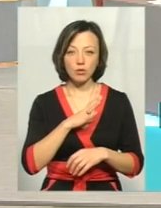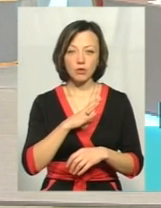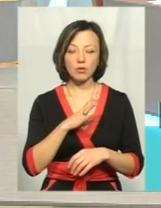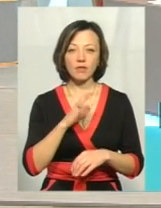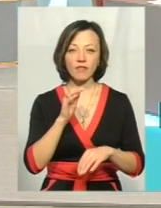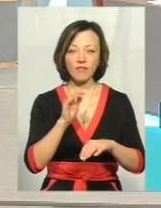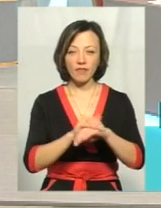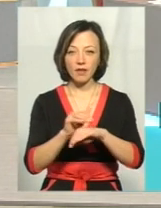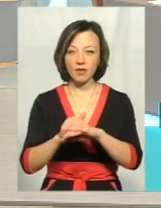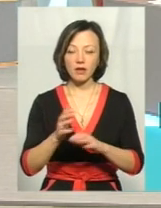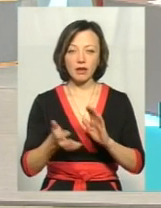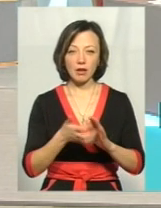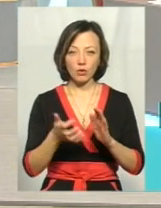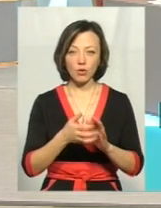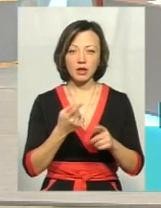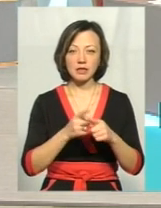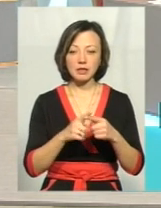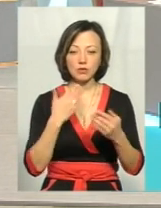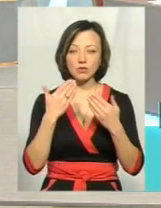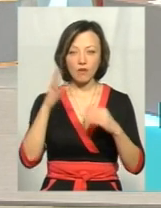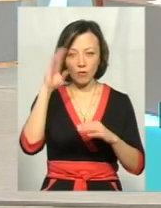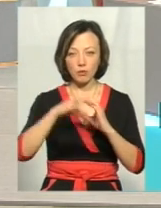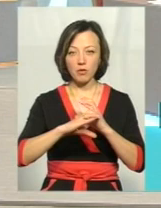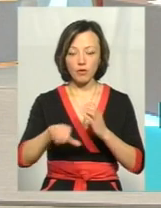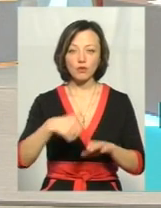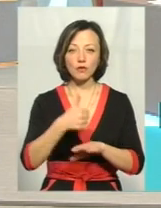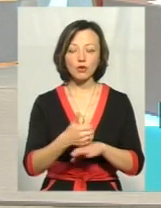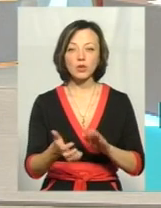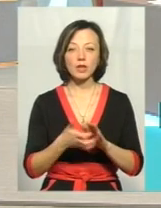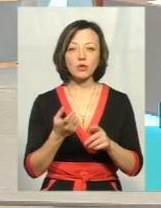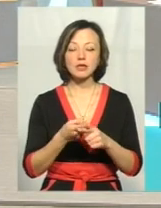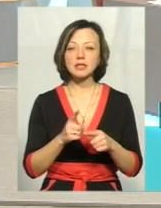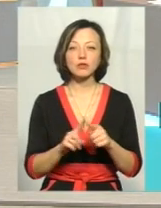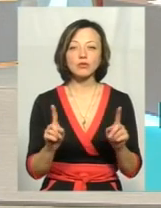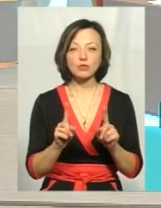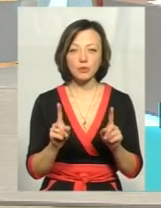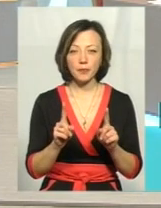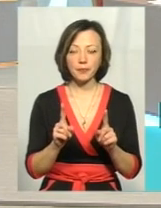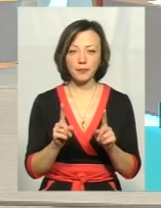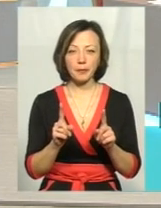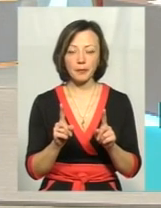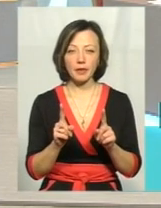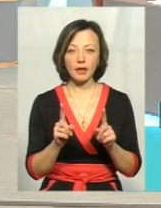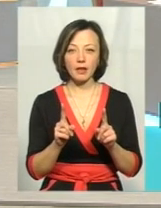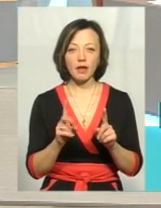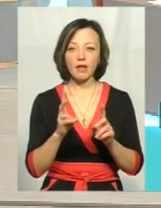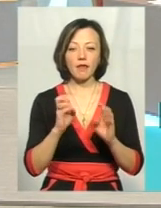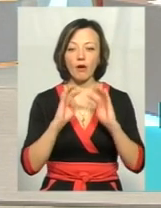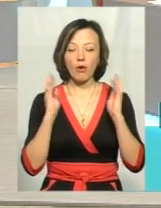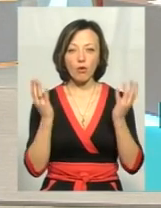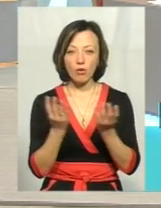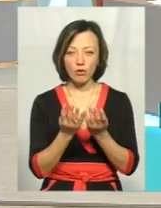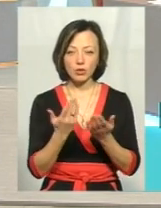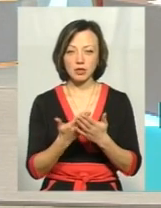недоліків. Це стосувалося і водопроводів теж. В основному недоліків були це неогороженість,